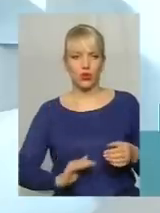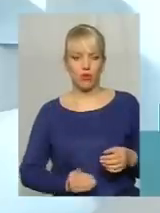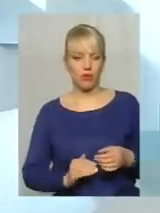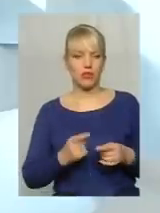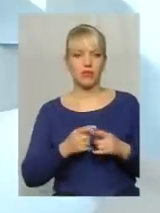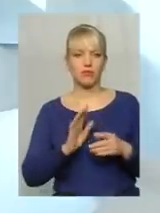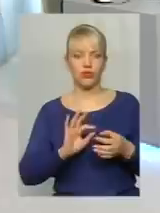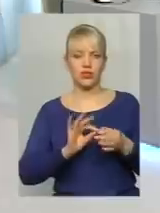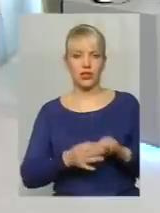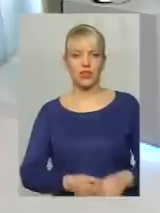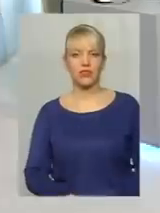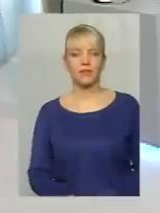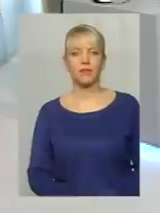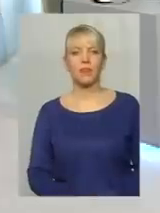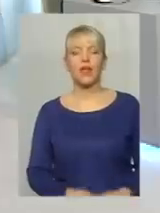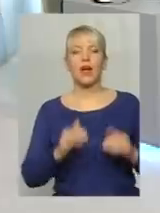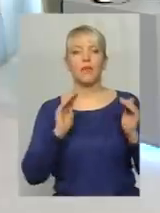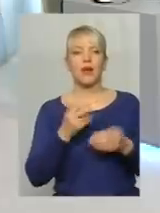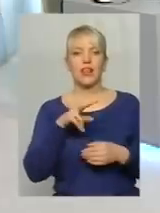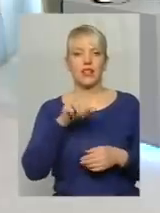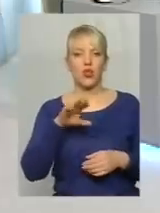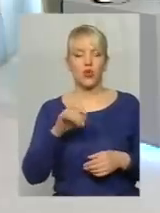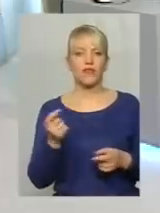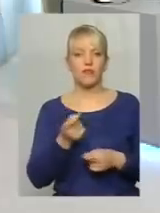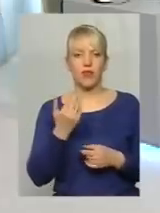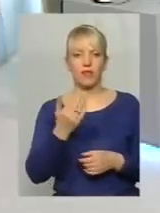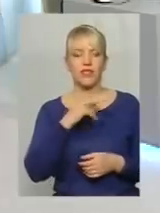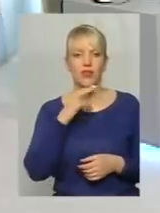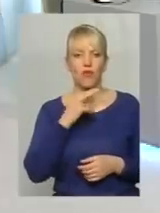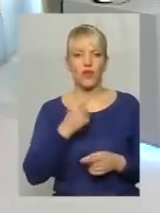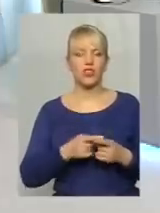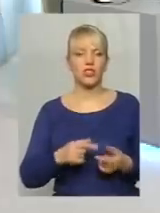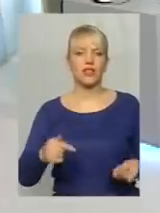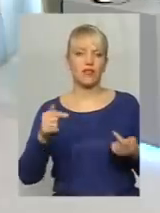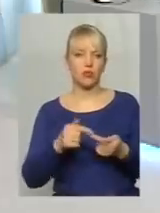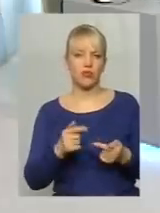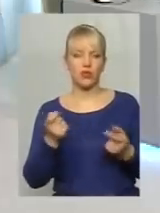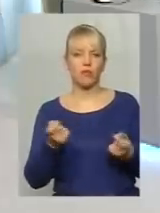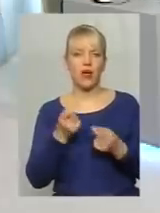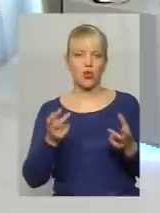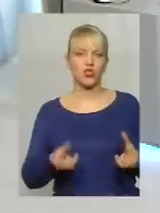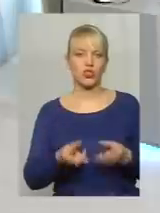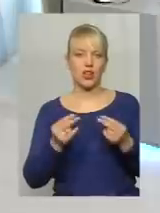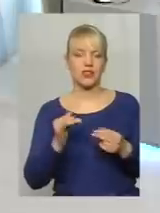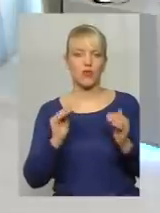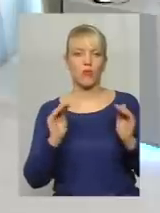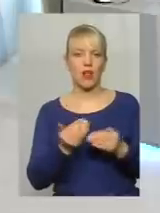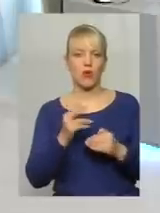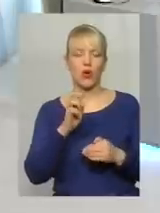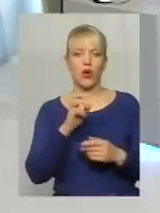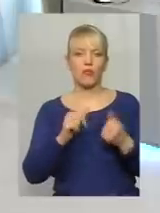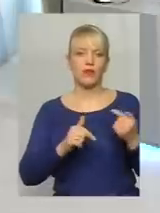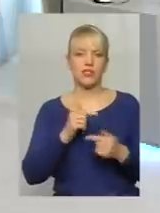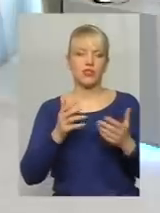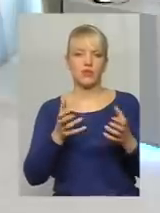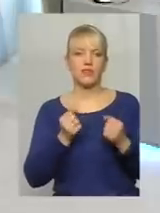складно. Але маленьких лотів мало ви зауважили? Тобто, відповідно, і мало шансів у малого бізнесу взяти